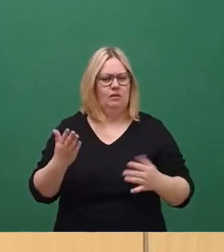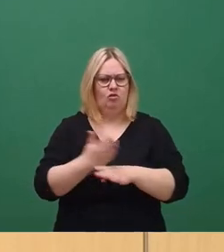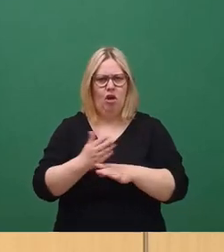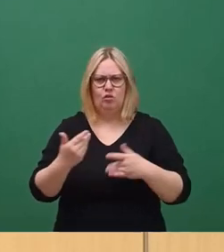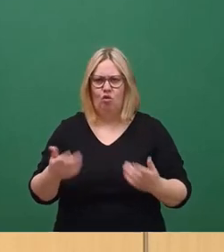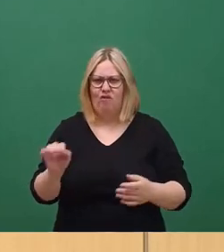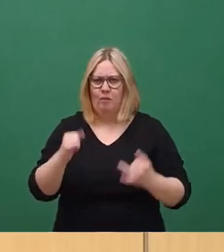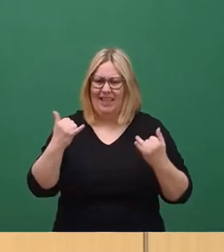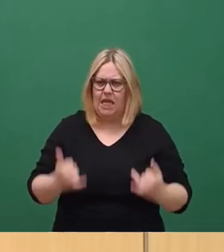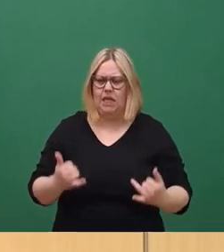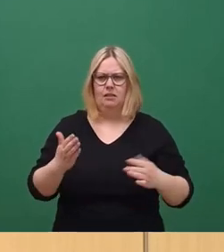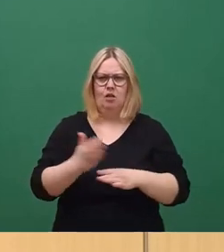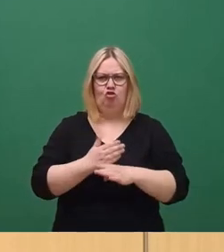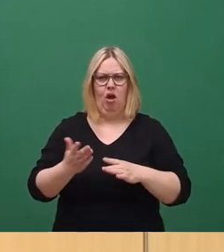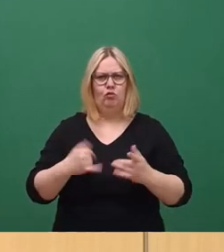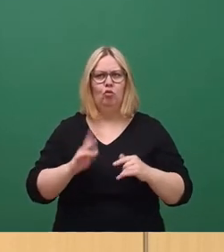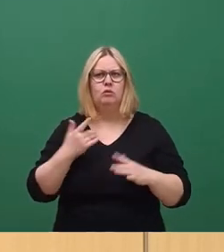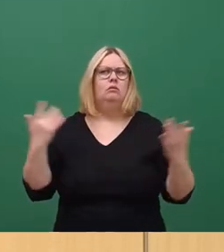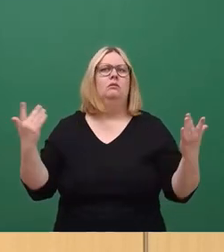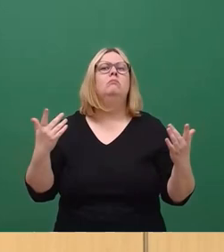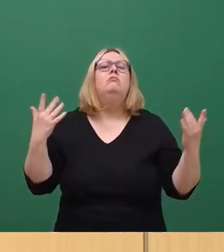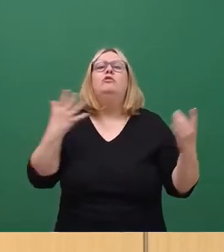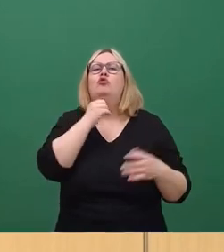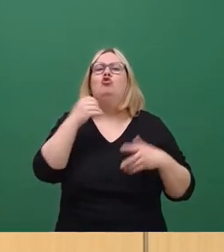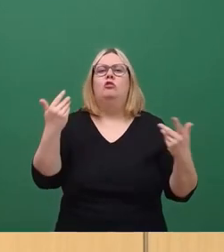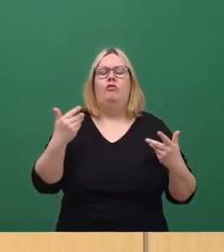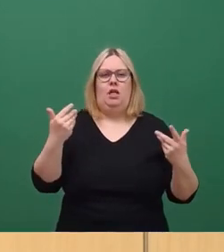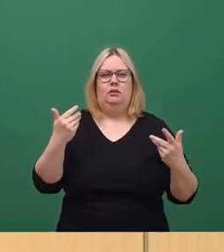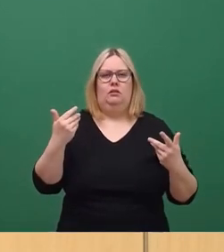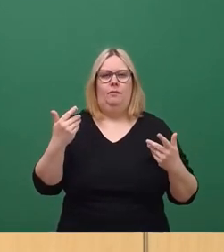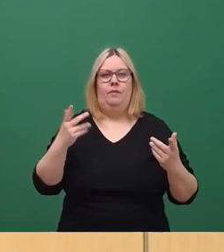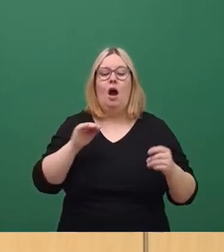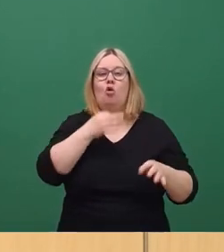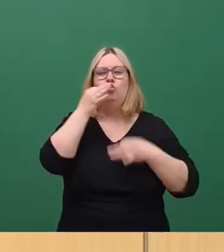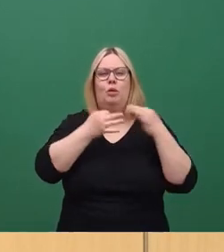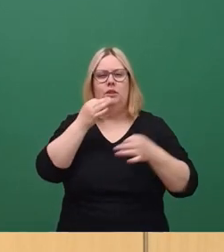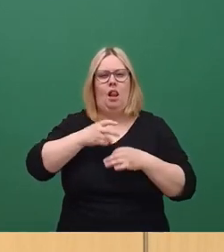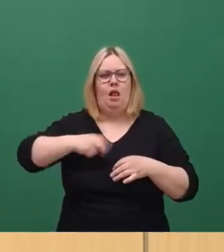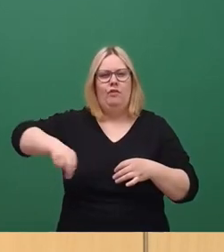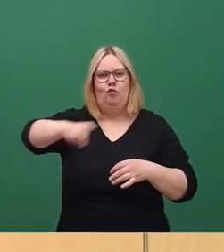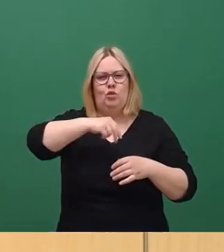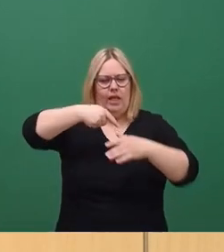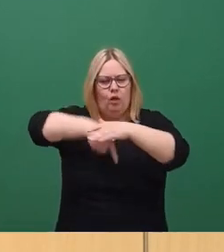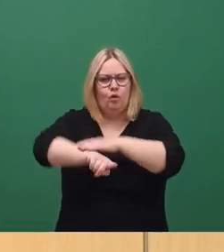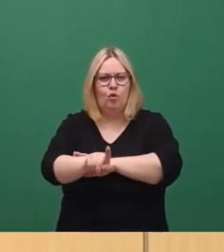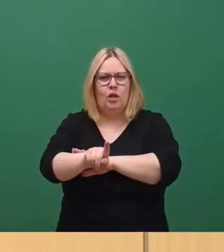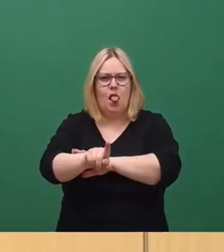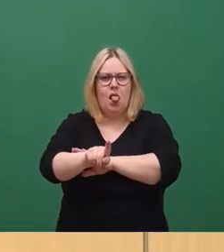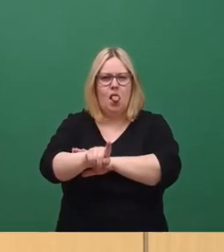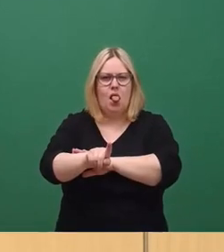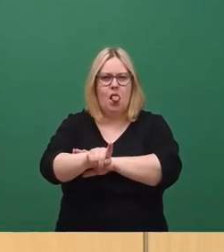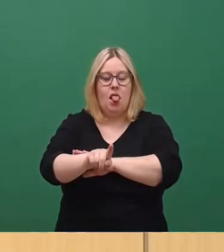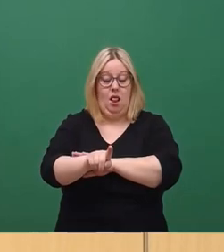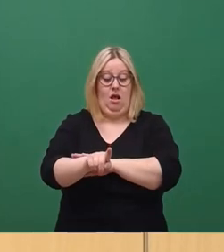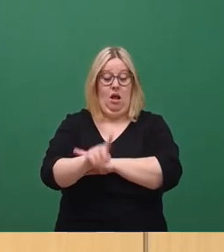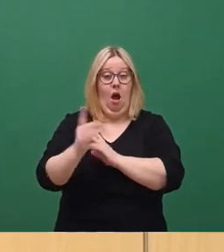jetzt da drauf kommt und was man sich davon verspricht. Im Übrigen, auch der Fußgängertunnel gehört aus meiner Sicht dann